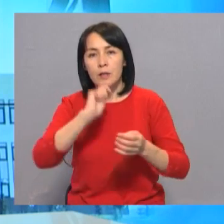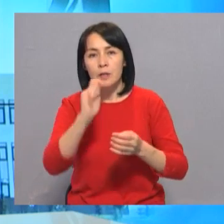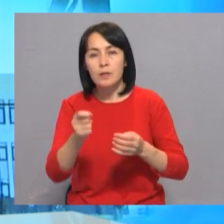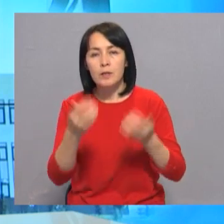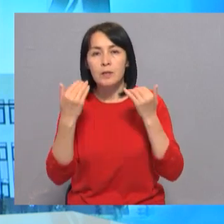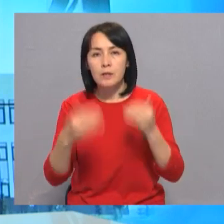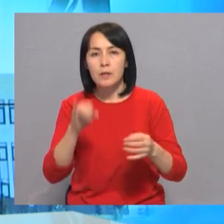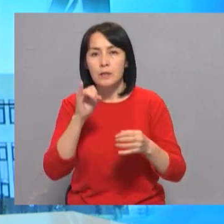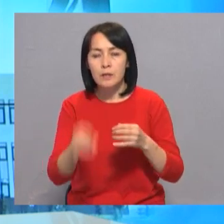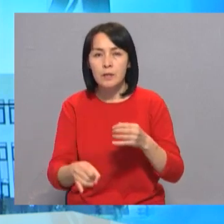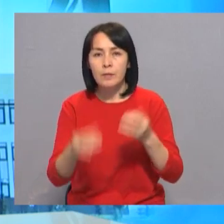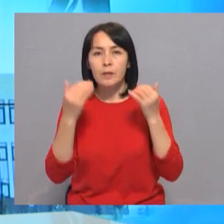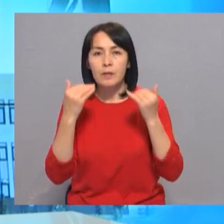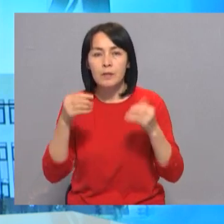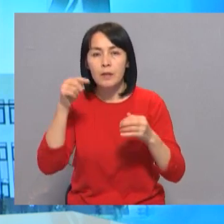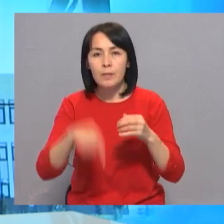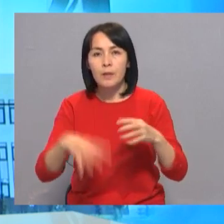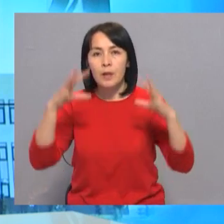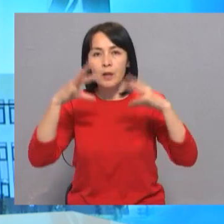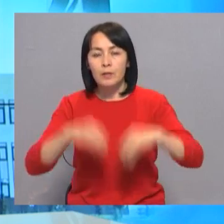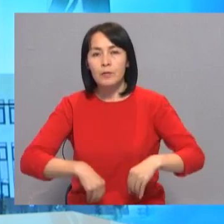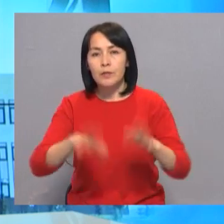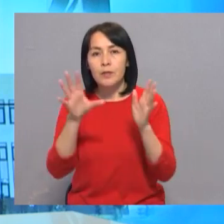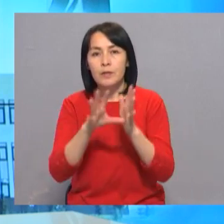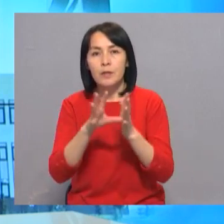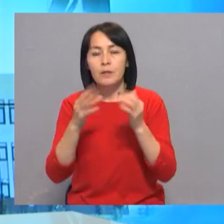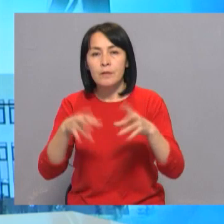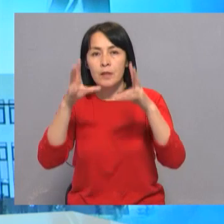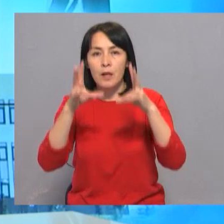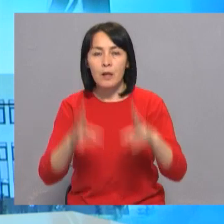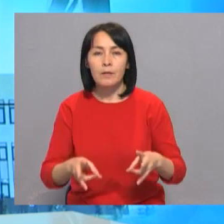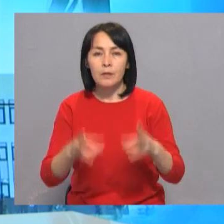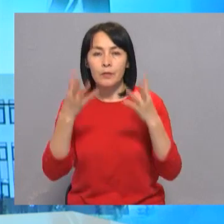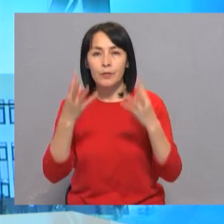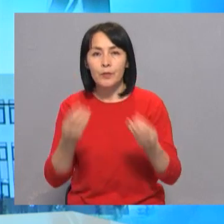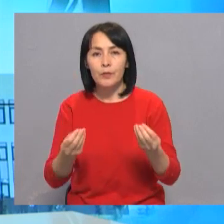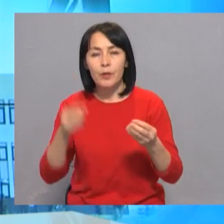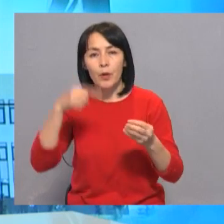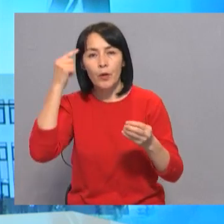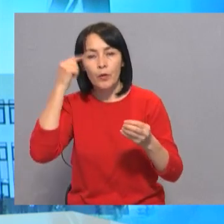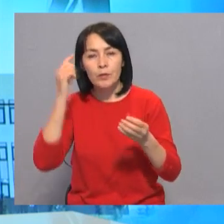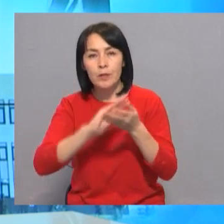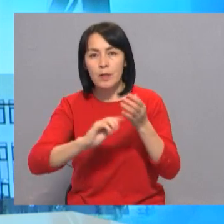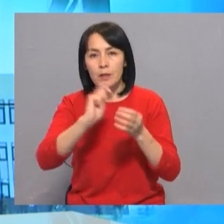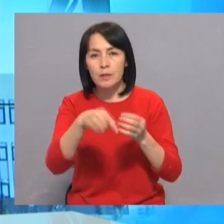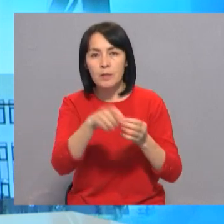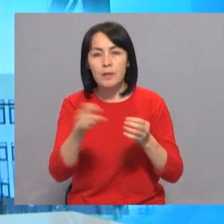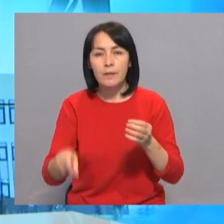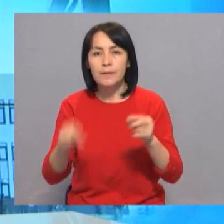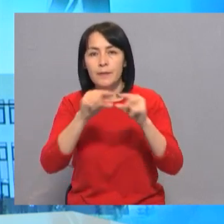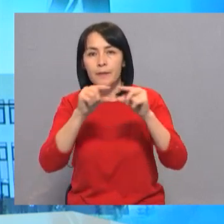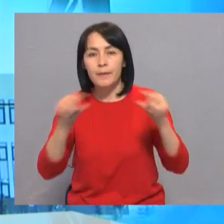неисправные насосные системы при отключении света от аварийных ситуаций. Учитывая заявление граждан,